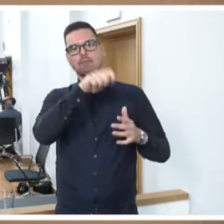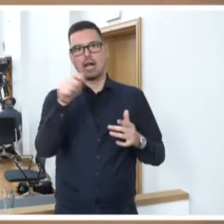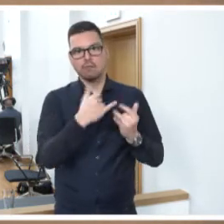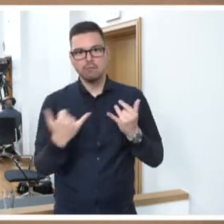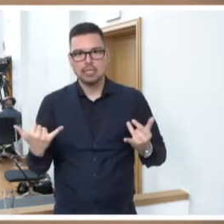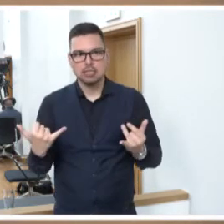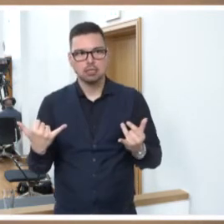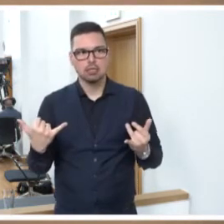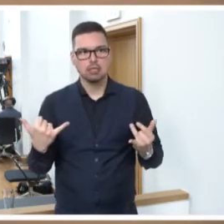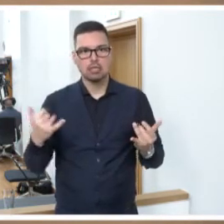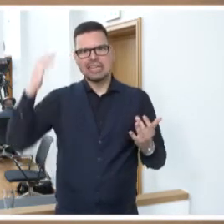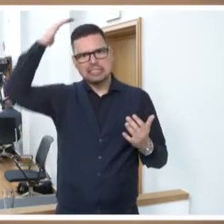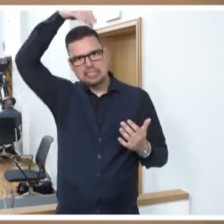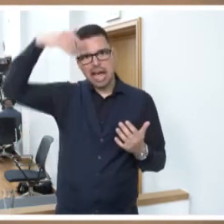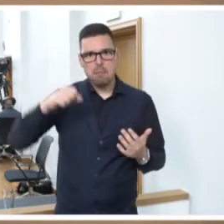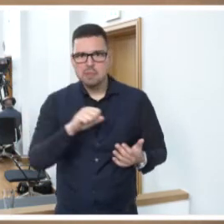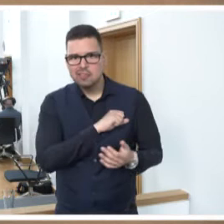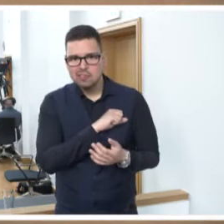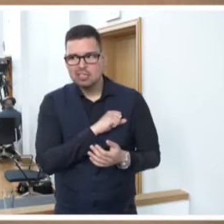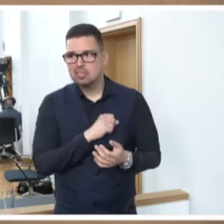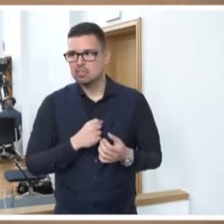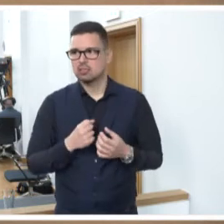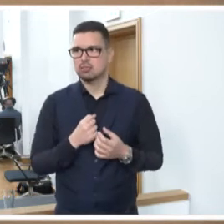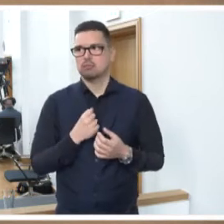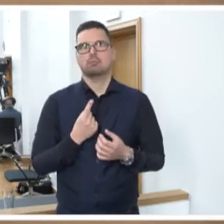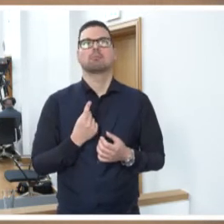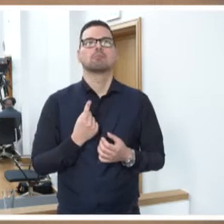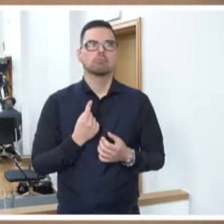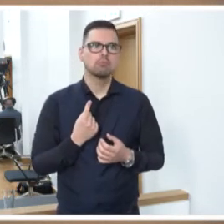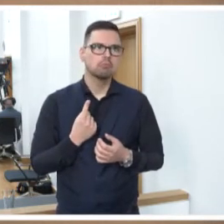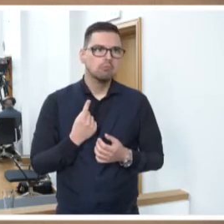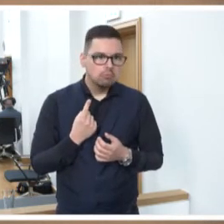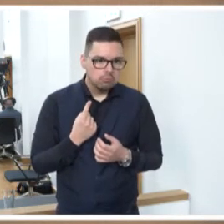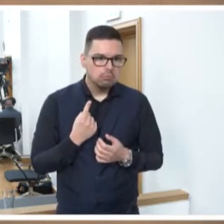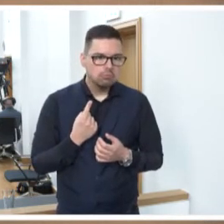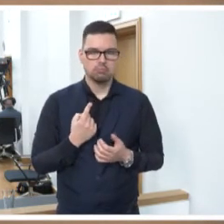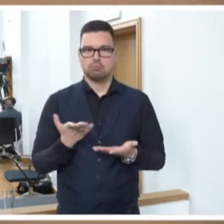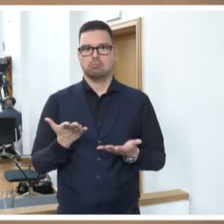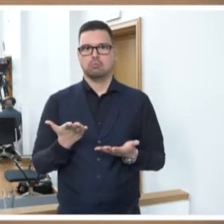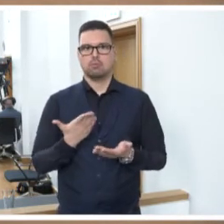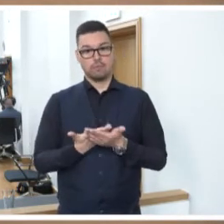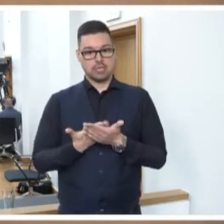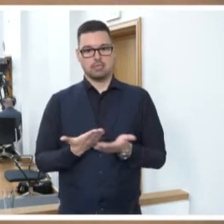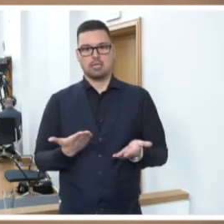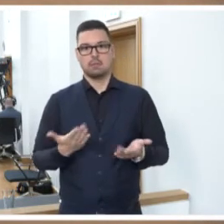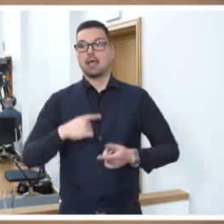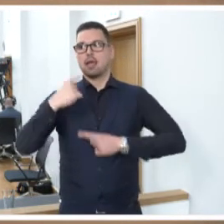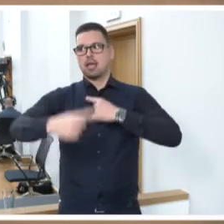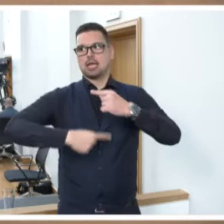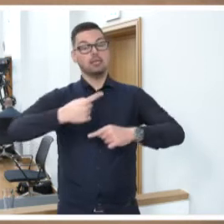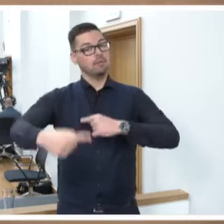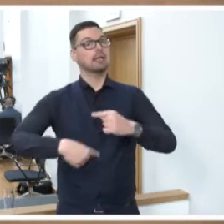sein, dass Trump gewählt wurde, wo wir sagen, eine Flitzpiepe, ja? So, die Entwicklung,